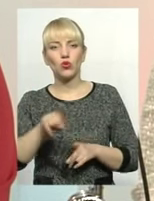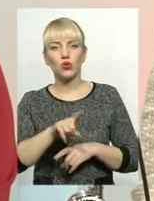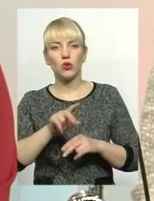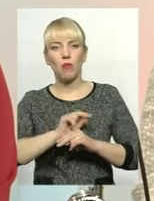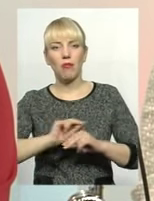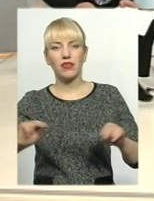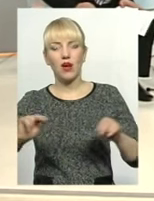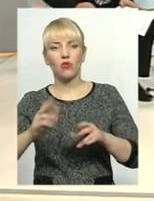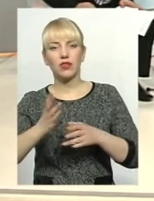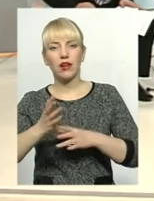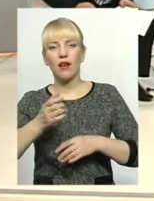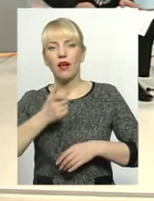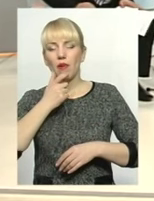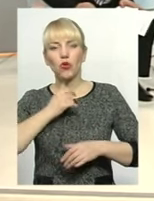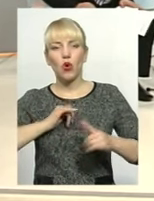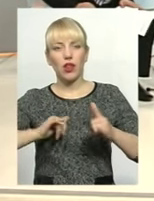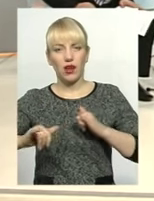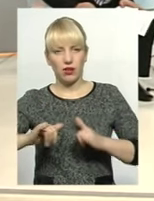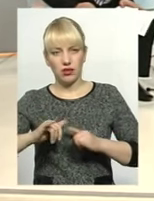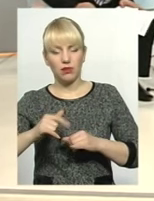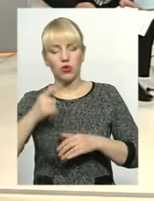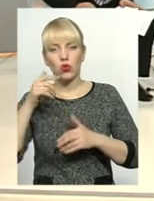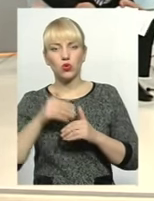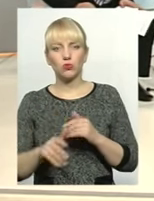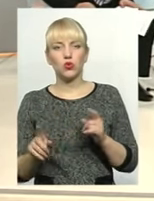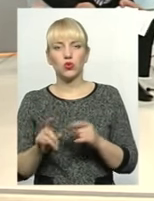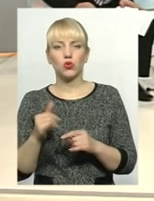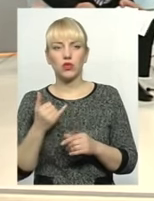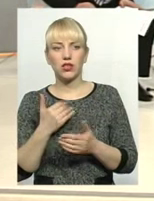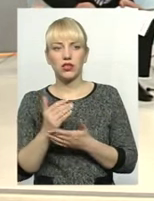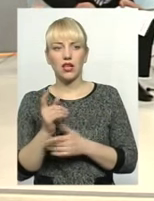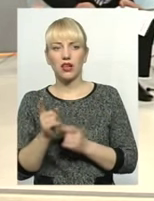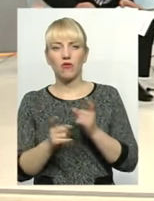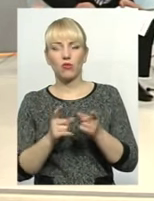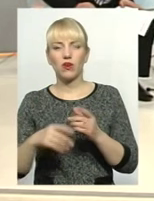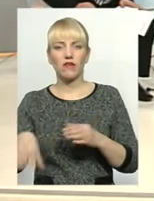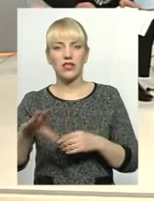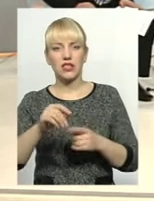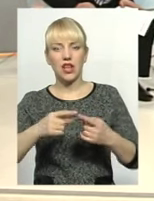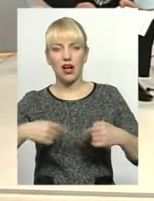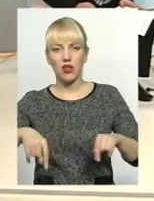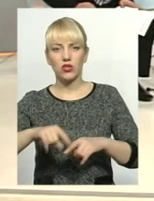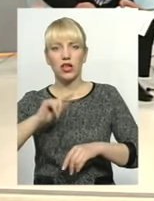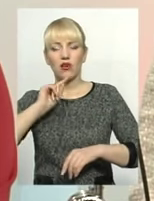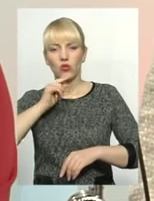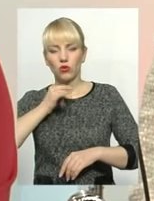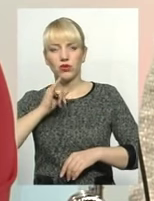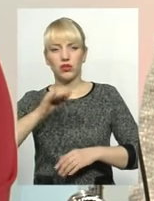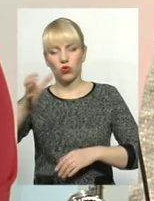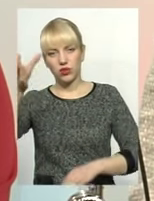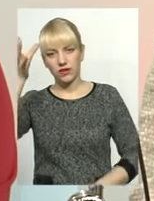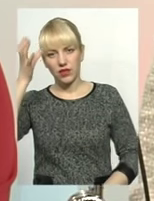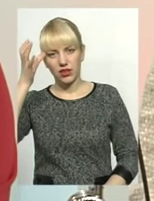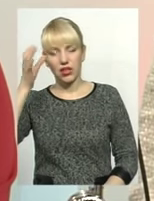вони є толерантними дуже, вони розуміють, що сьогодні у нас відбувається реформування всіх галузей економіки, зокрема, і освіти,